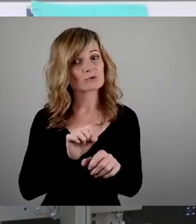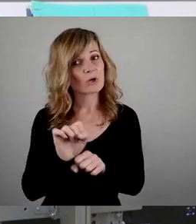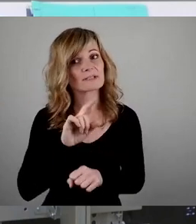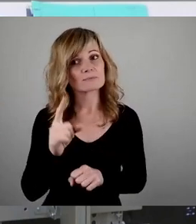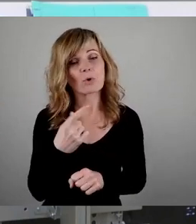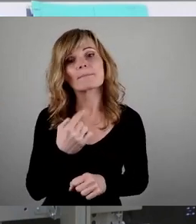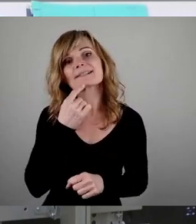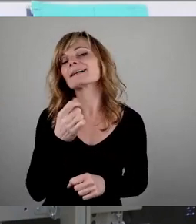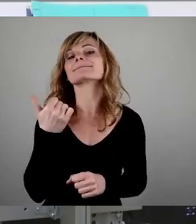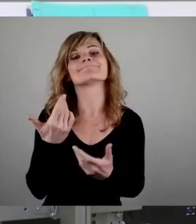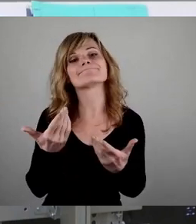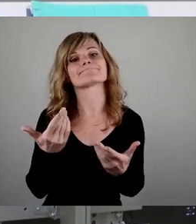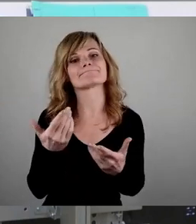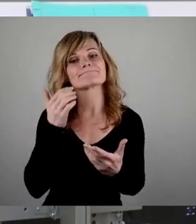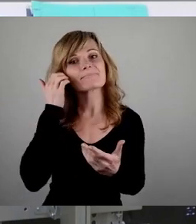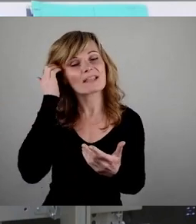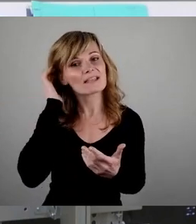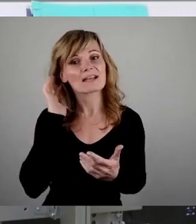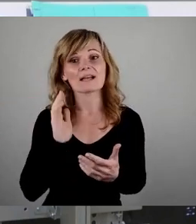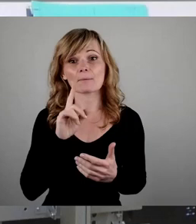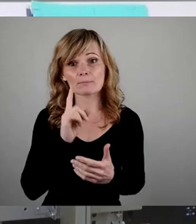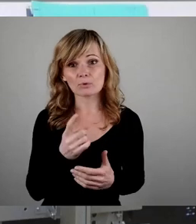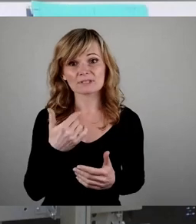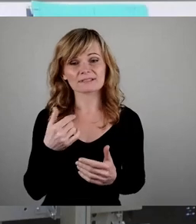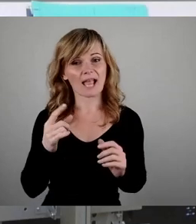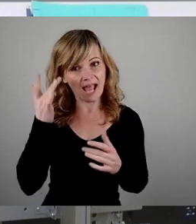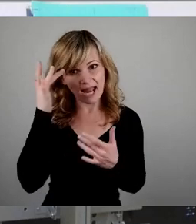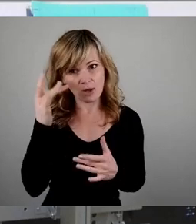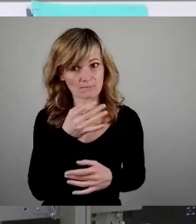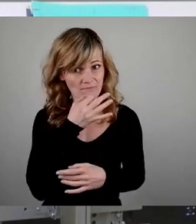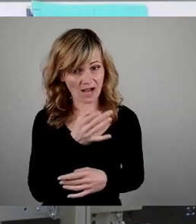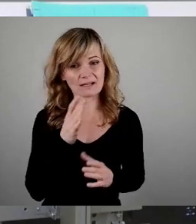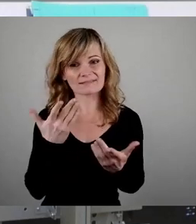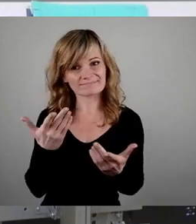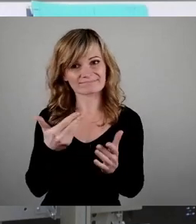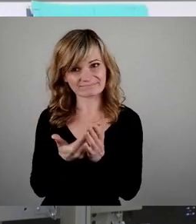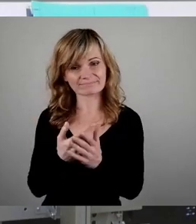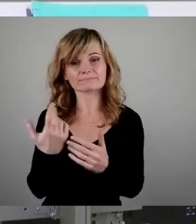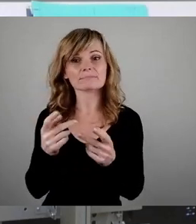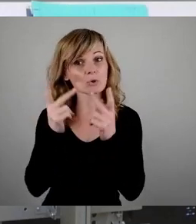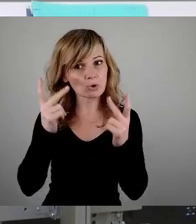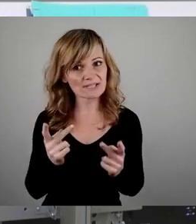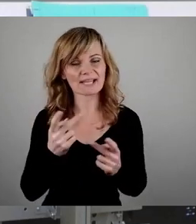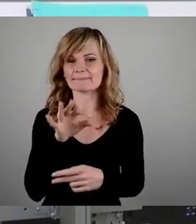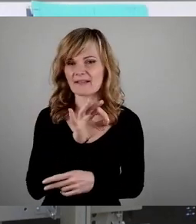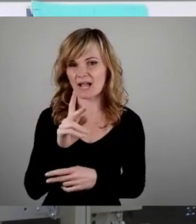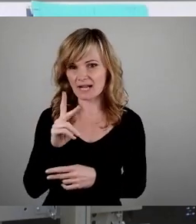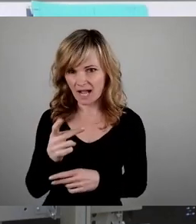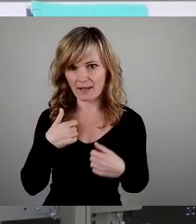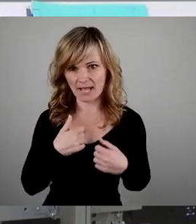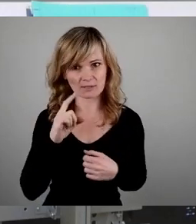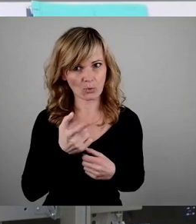einen Punkt machen, dass die Frage erlaubt sein muss, ob man auch nochmal über dieses Konzept des FKK-Bades redet,